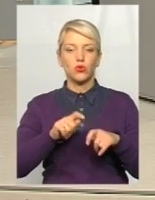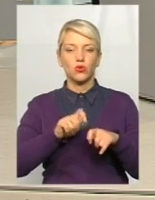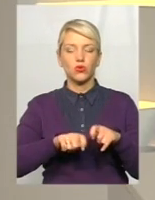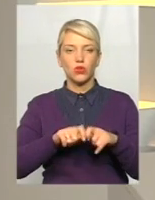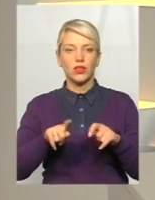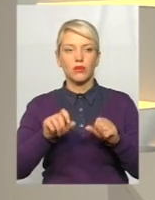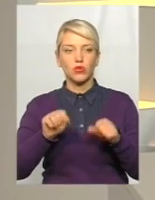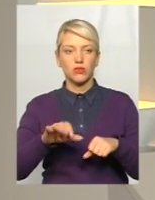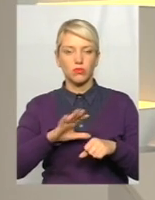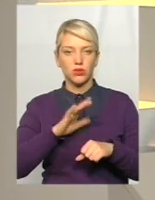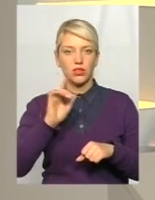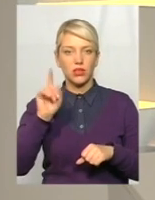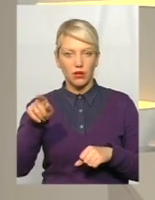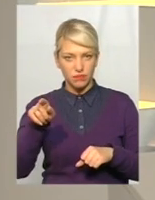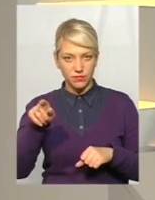можливий буде там.